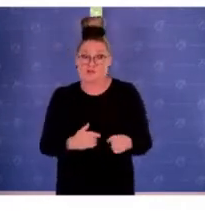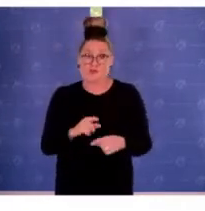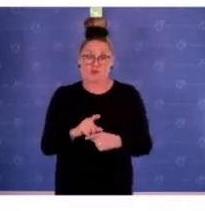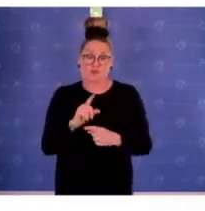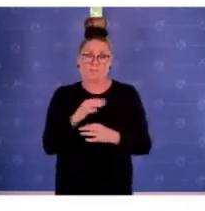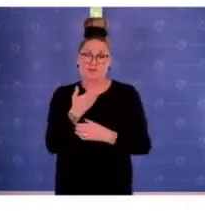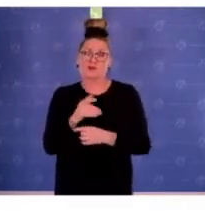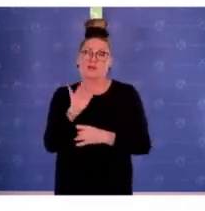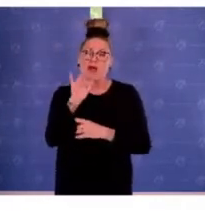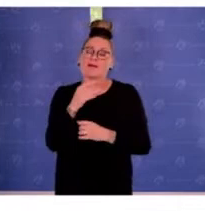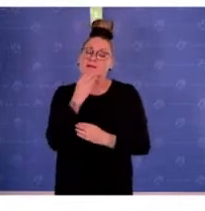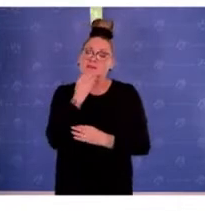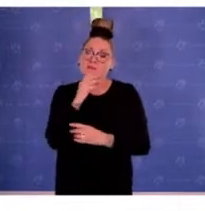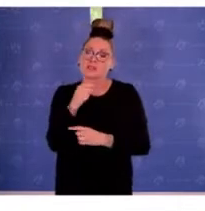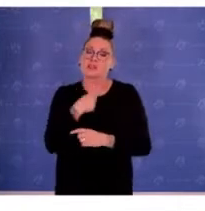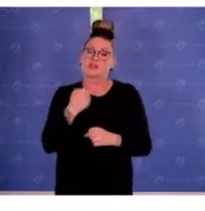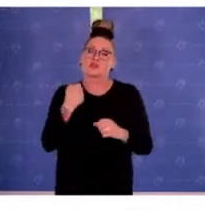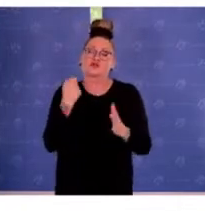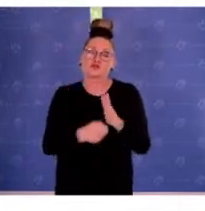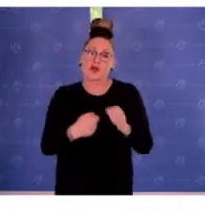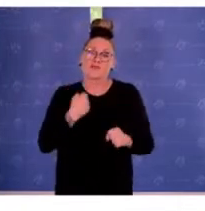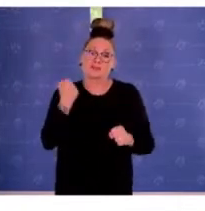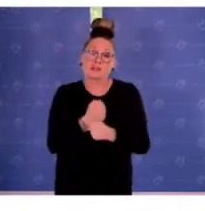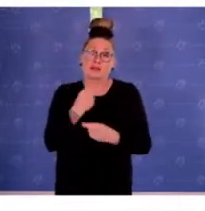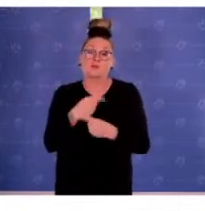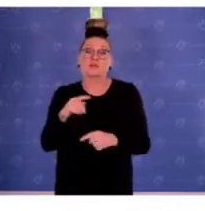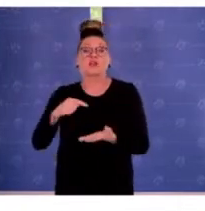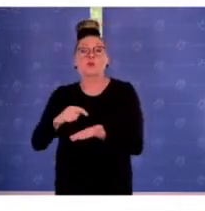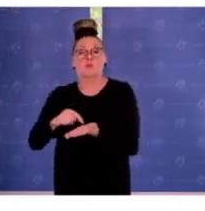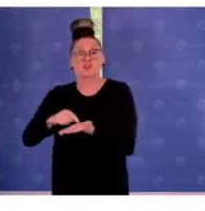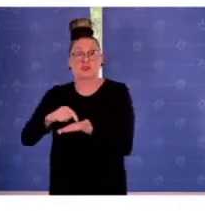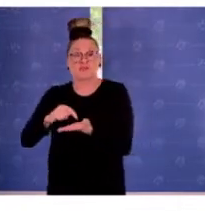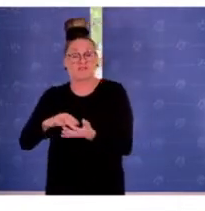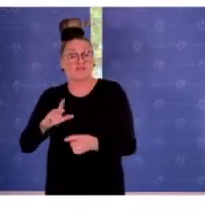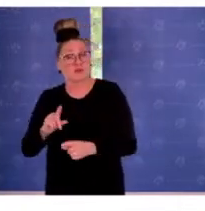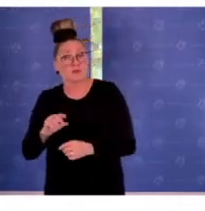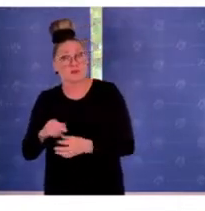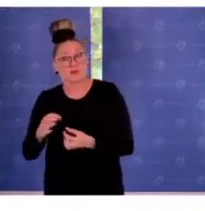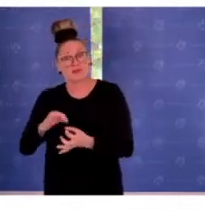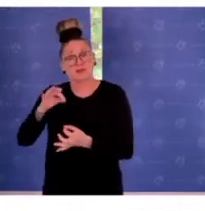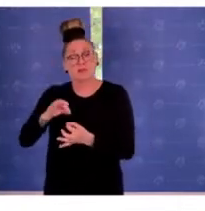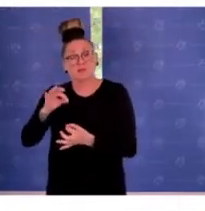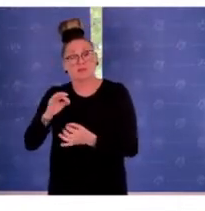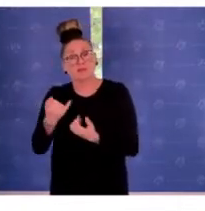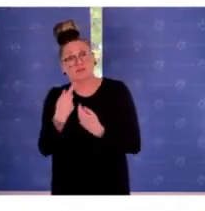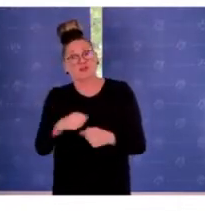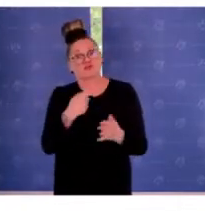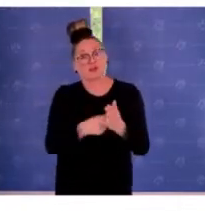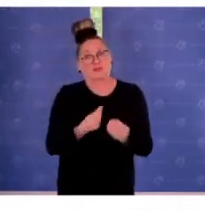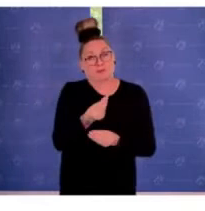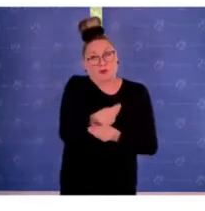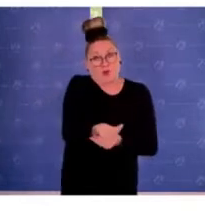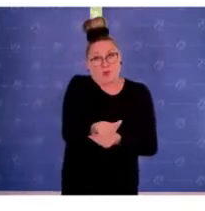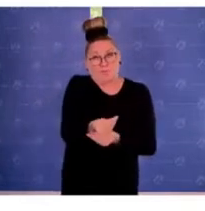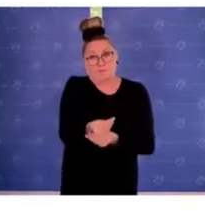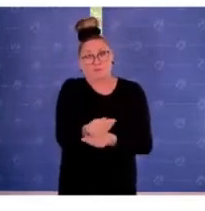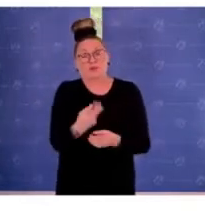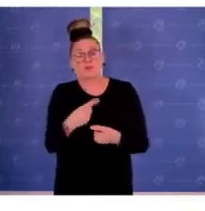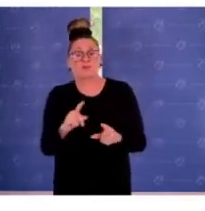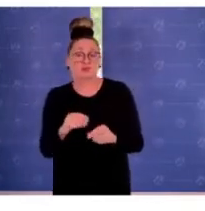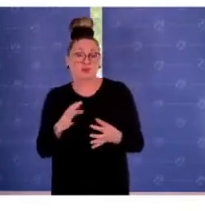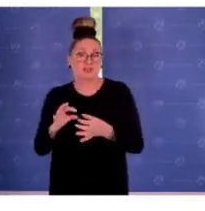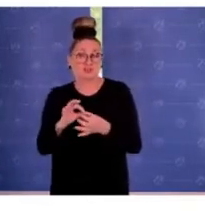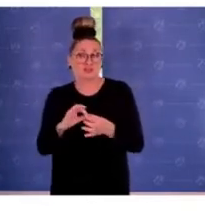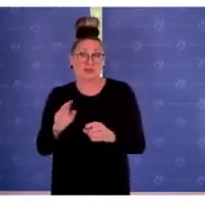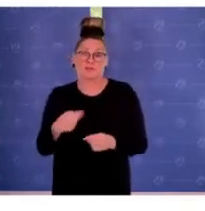antisemitischen Straftat wird das Motiv bei der Bemessung einer entsprechenden Bestrafung